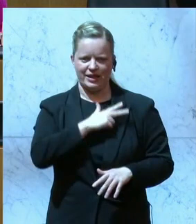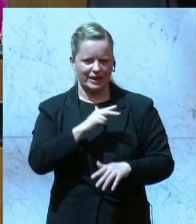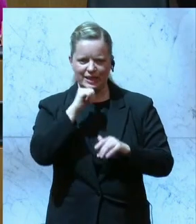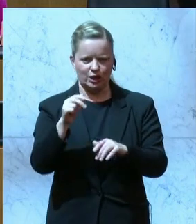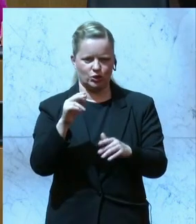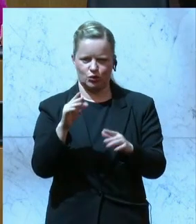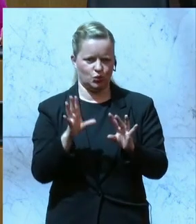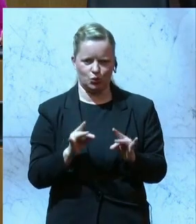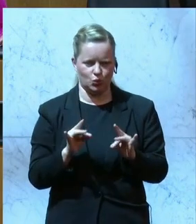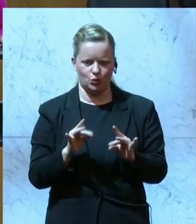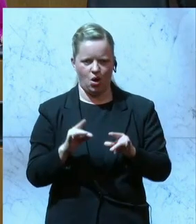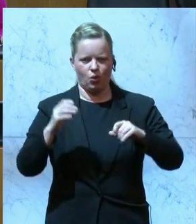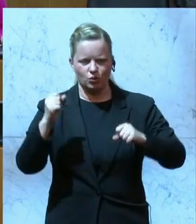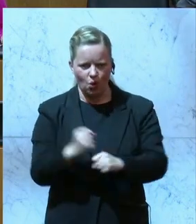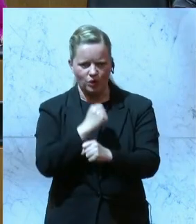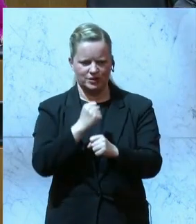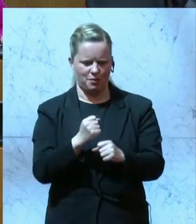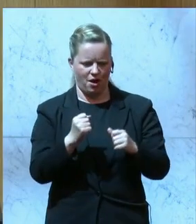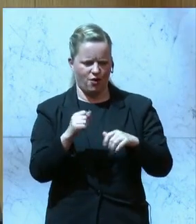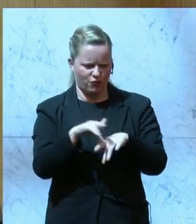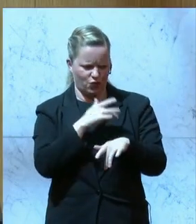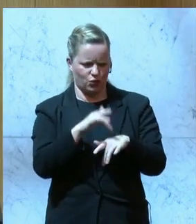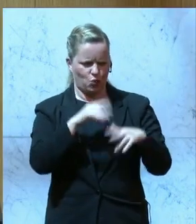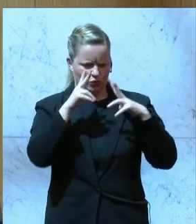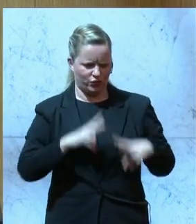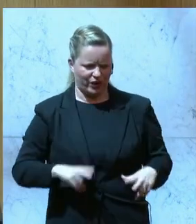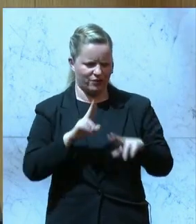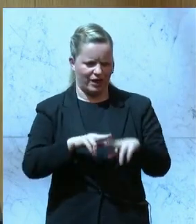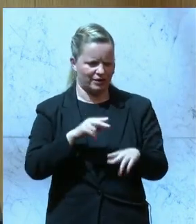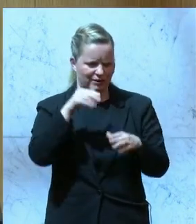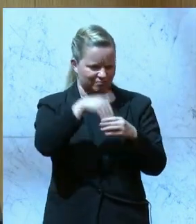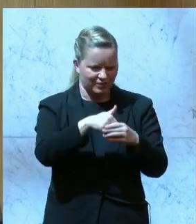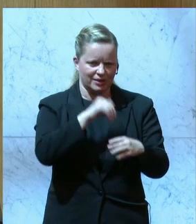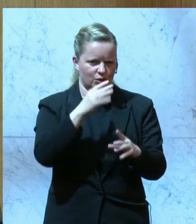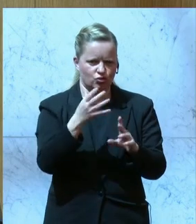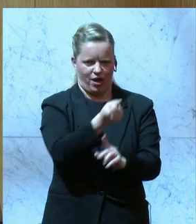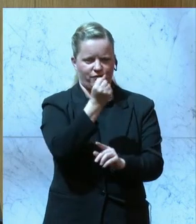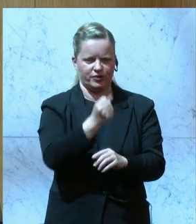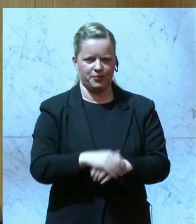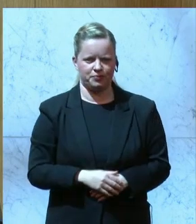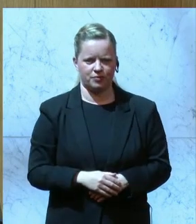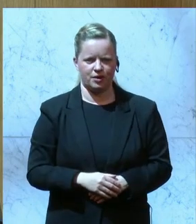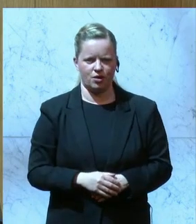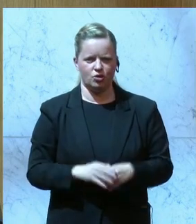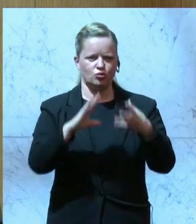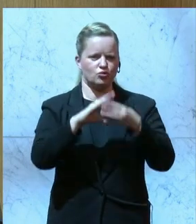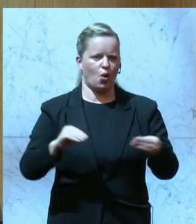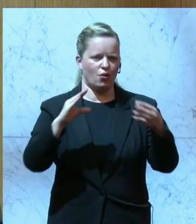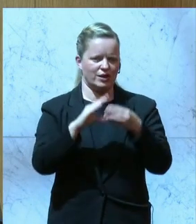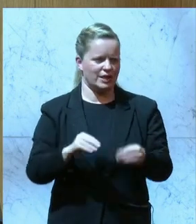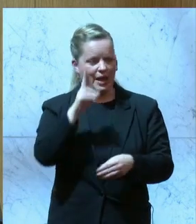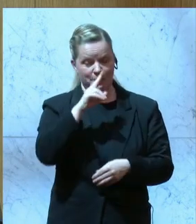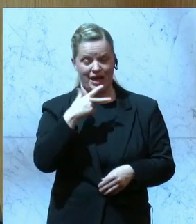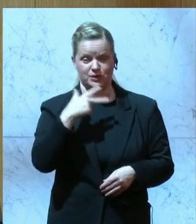und wo man sich dann trotzdem unzufrieden fühlt, wenn man dies nicht erreicht. Und diese Storys, liebe SPÖ, die mögen sich zwar